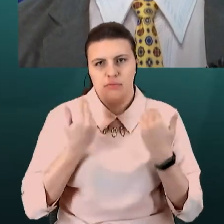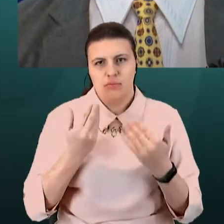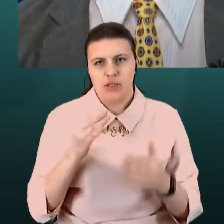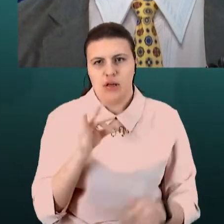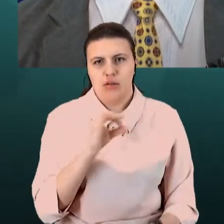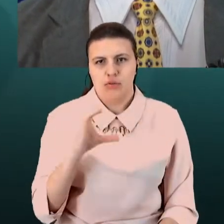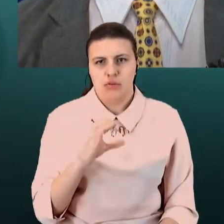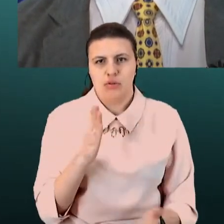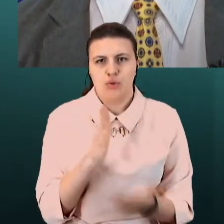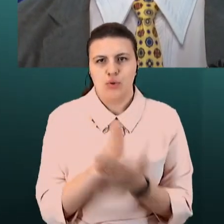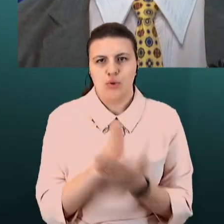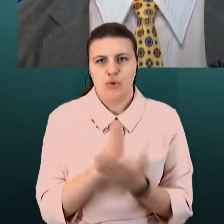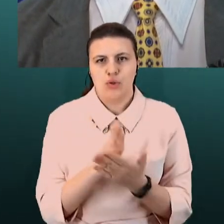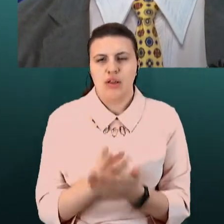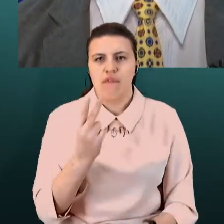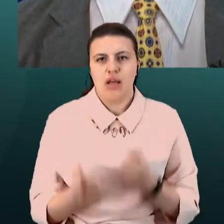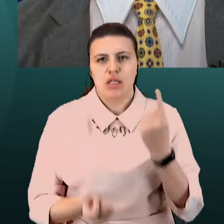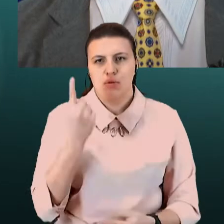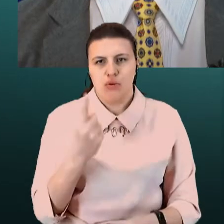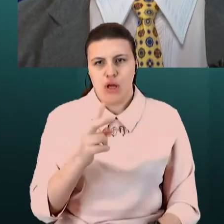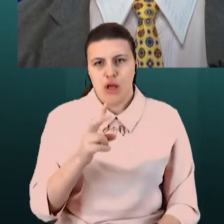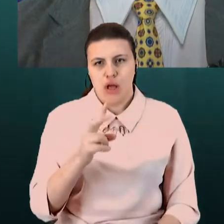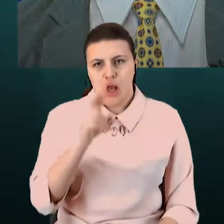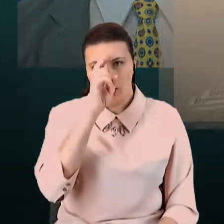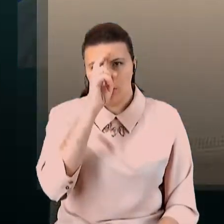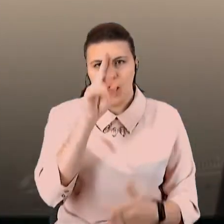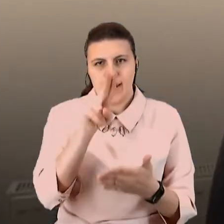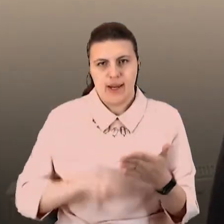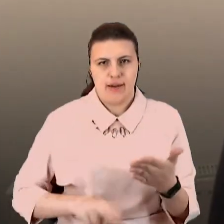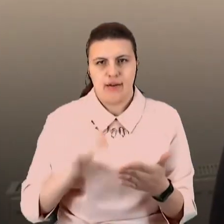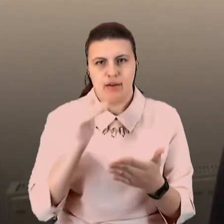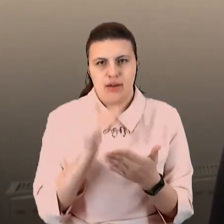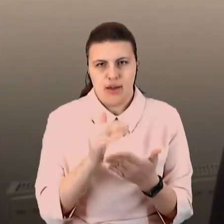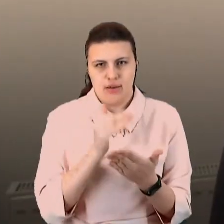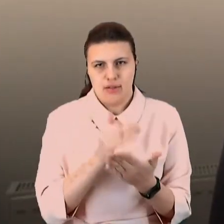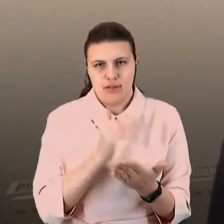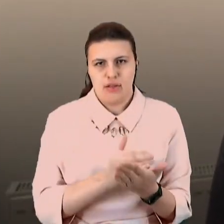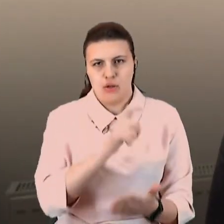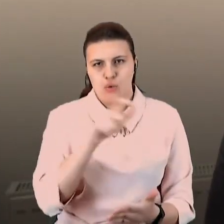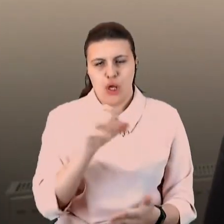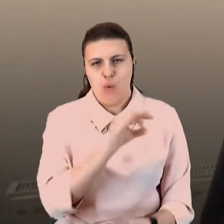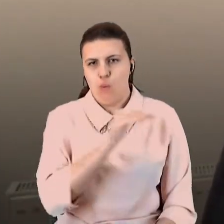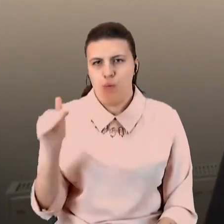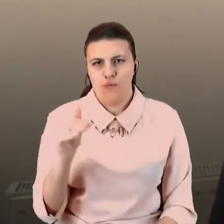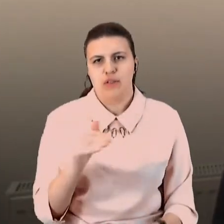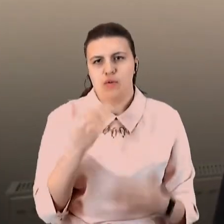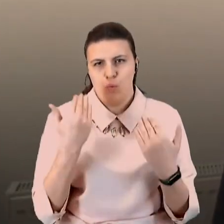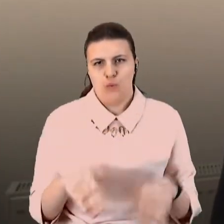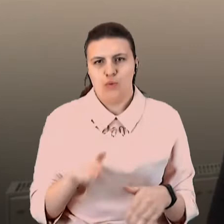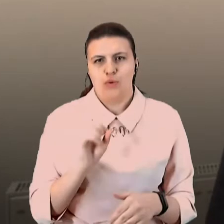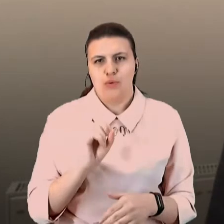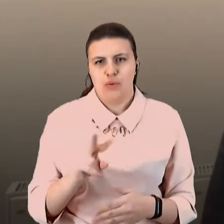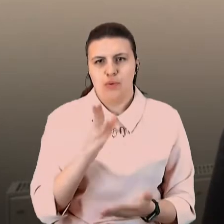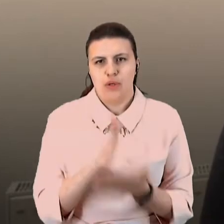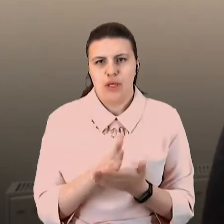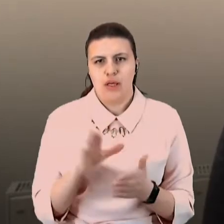данных. Істочник данных – це господарський реестр людей, які вже поставили офіційний діагноз. У них є електронна карточка,